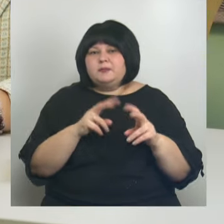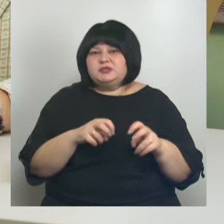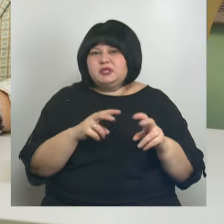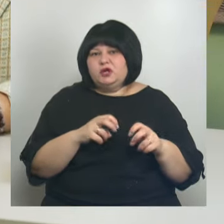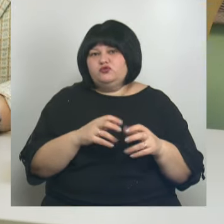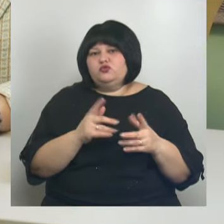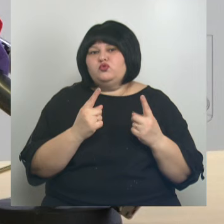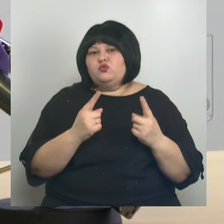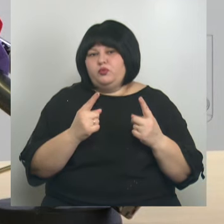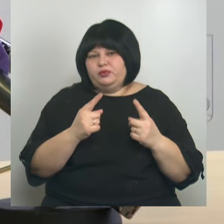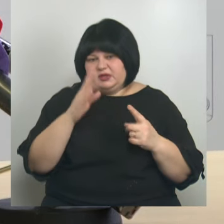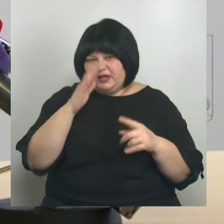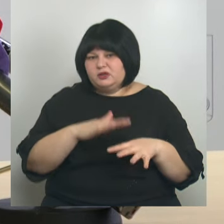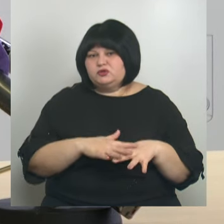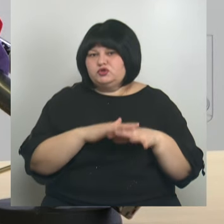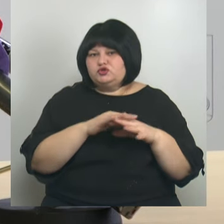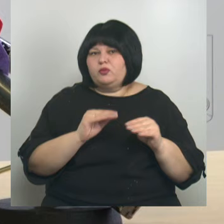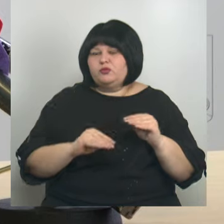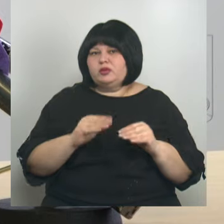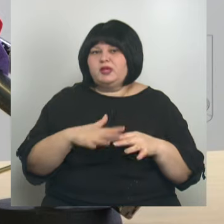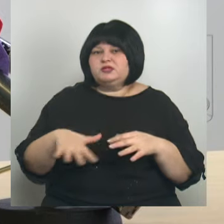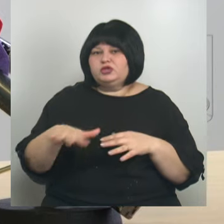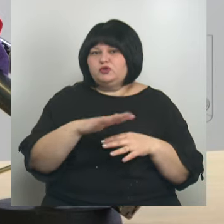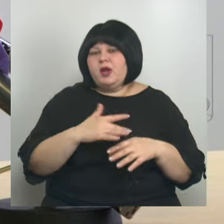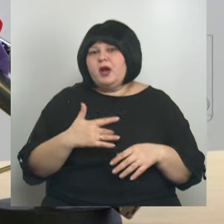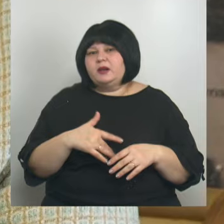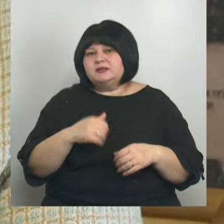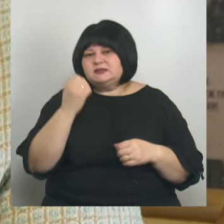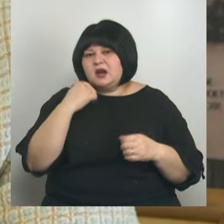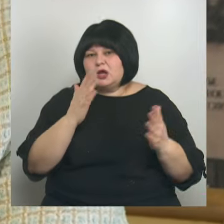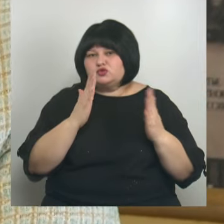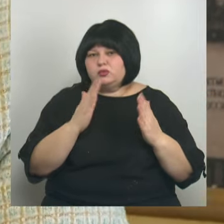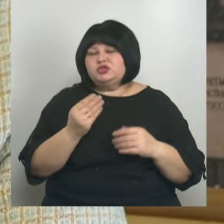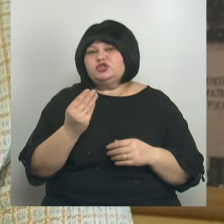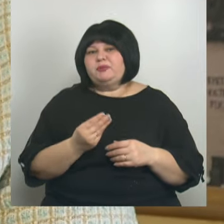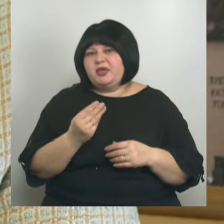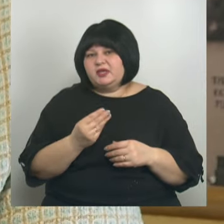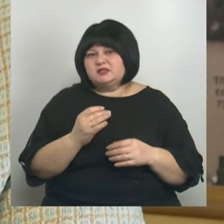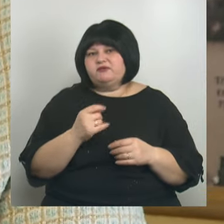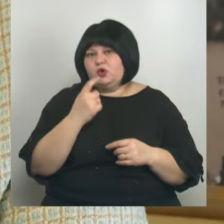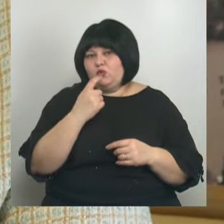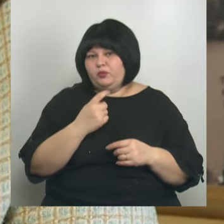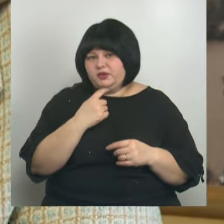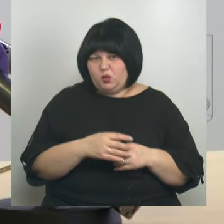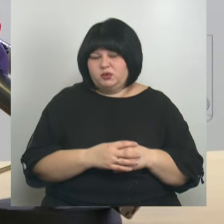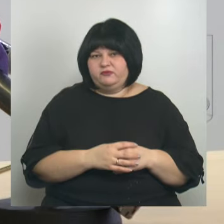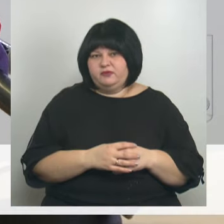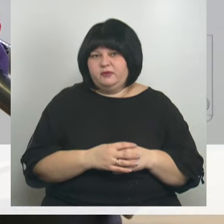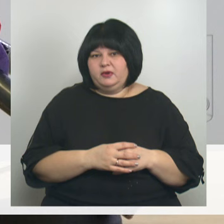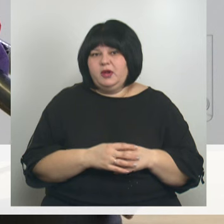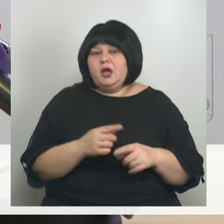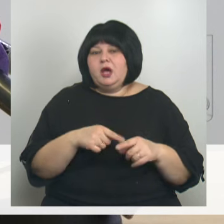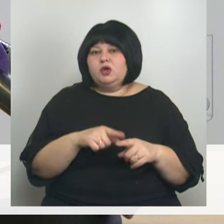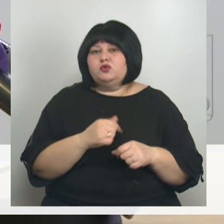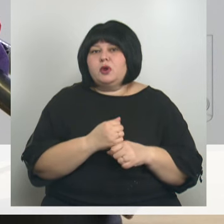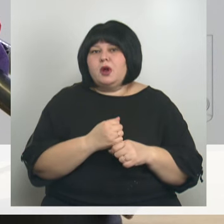гидротехнические сооружения области. В частности, на территории Рокетянского, Старооскольского, Шибекинского и Губкинского муниципалитетов. Эту работу мы,